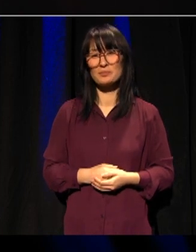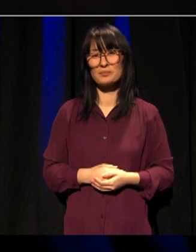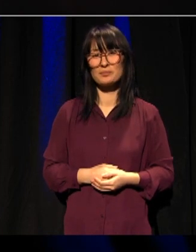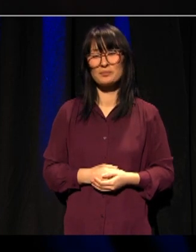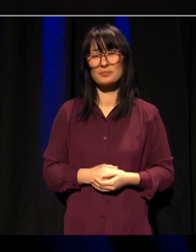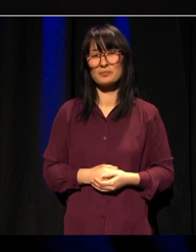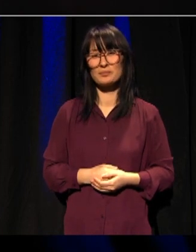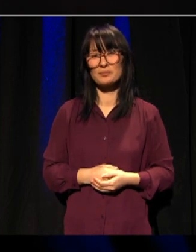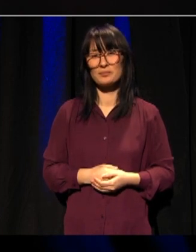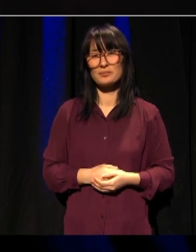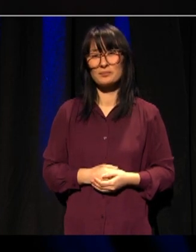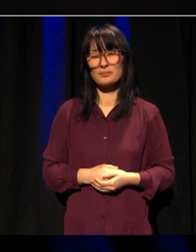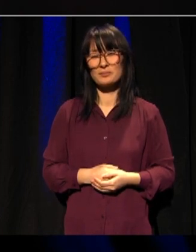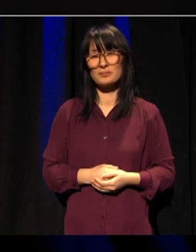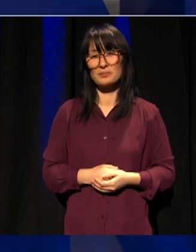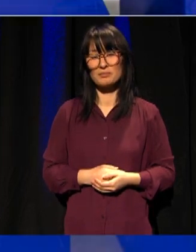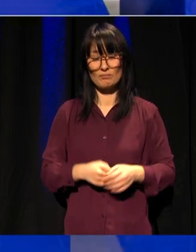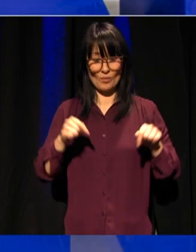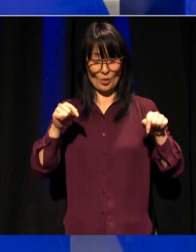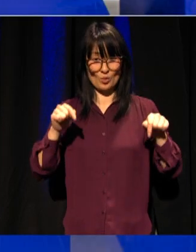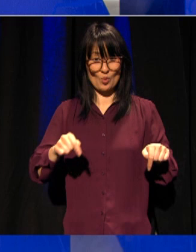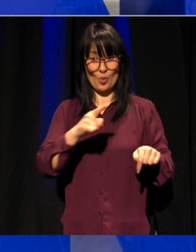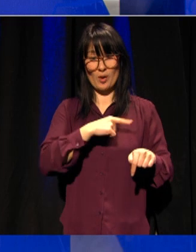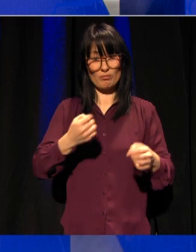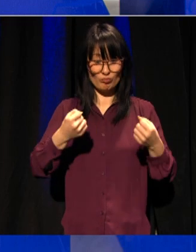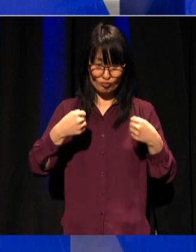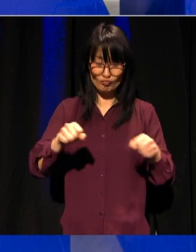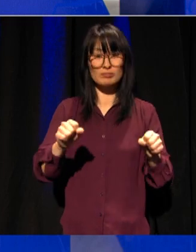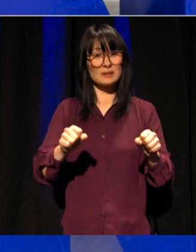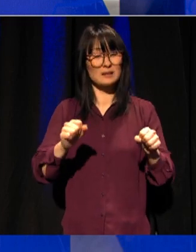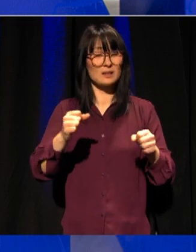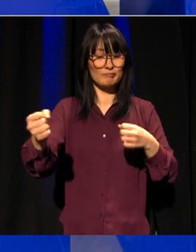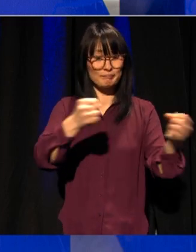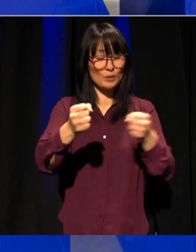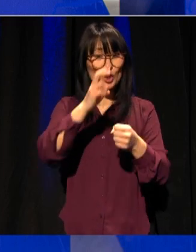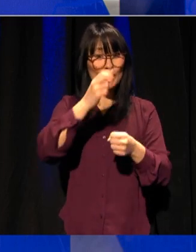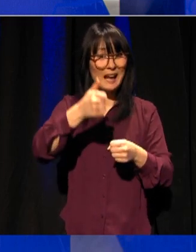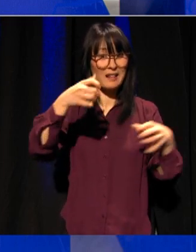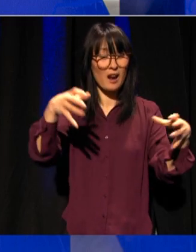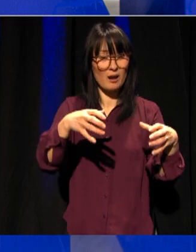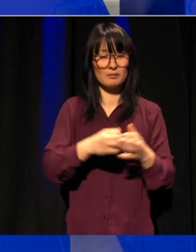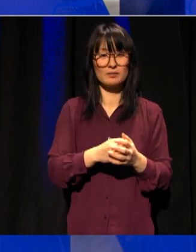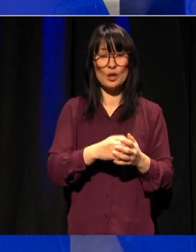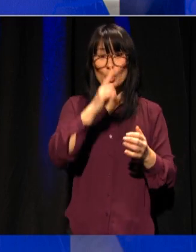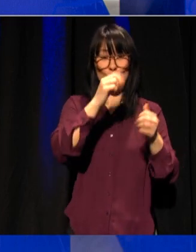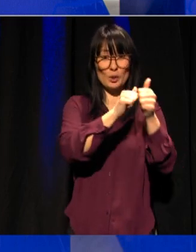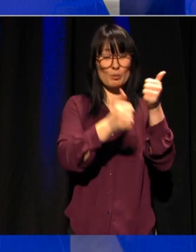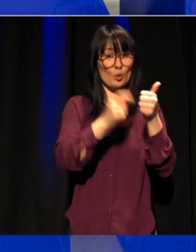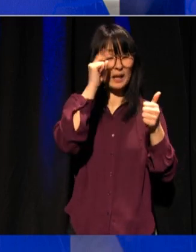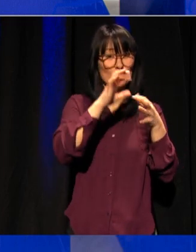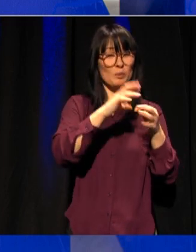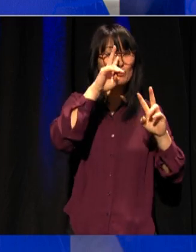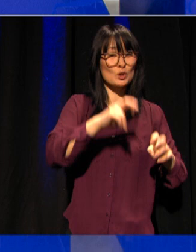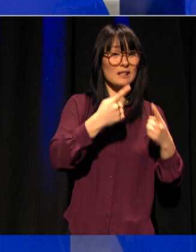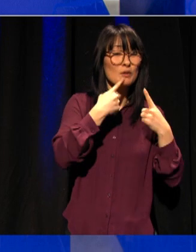Nå er vi i gang med å sette sammen det nye ledelaget. Vi har ny prorektor for forskning og formidling, Tor